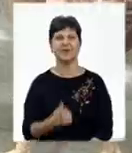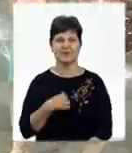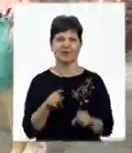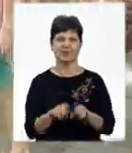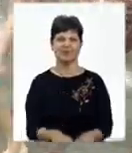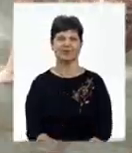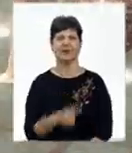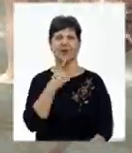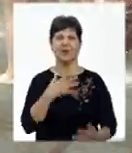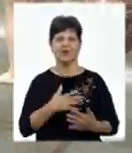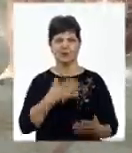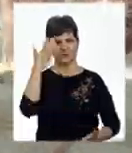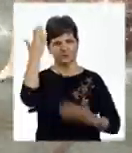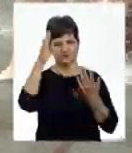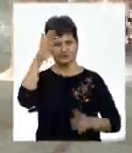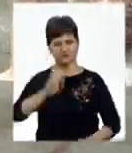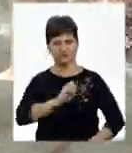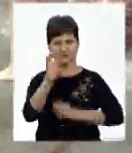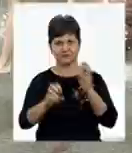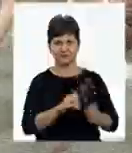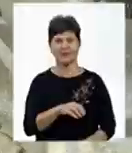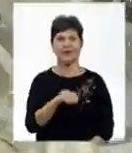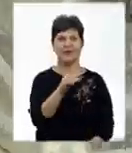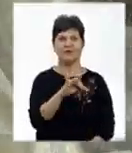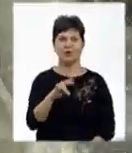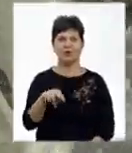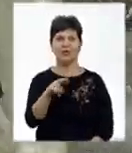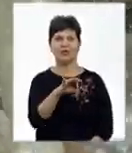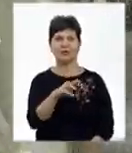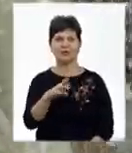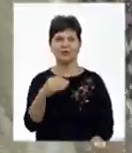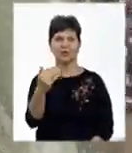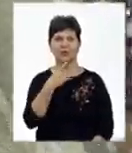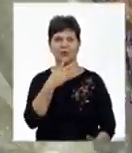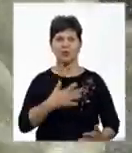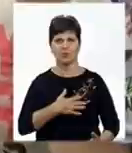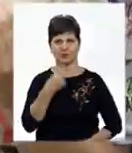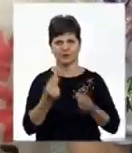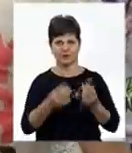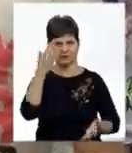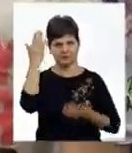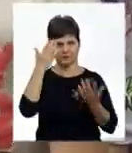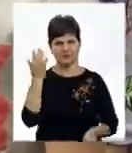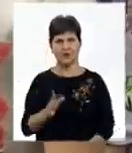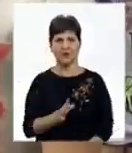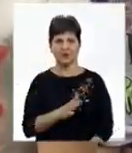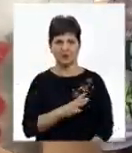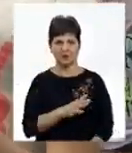теж. Люблять забавлятися у фонтані і Фіодей та Дмитро. Наразі це їхня улюблена розвага. Було